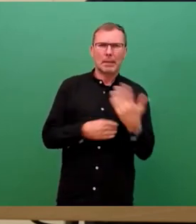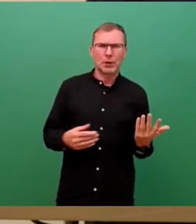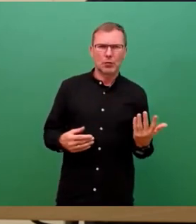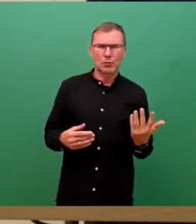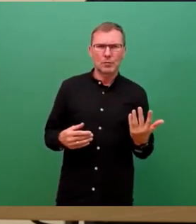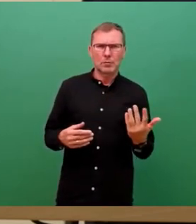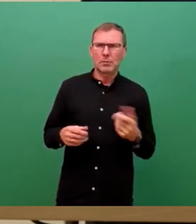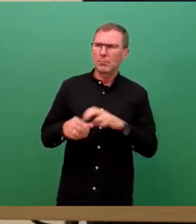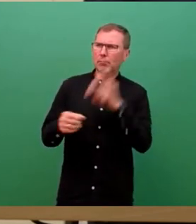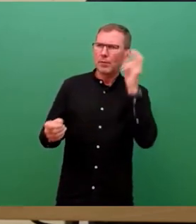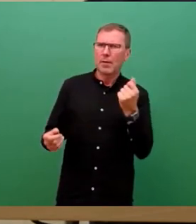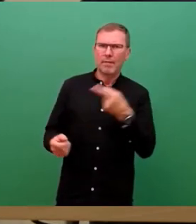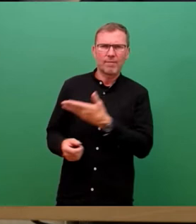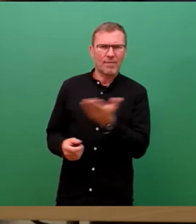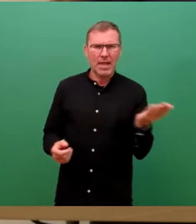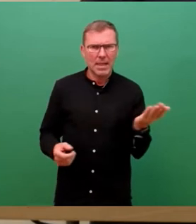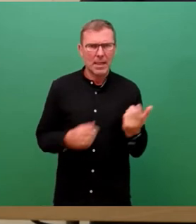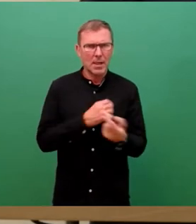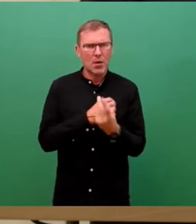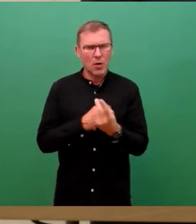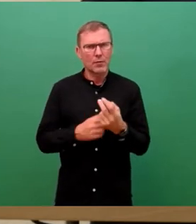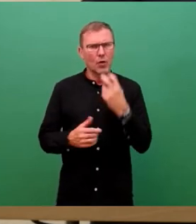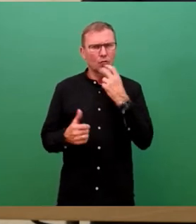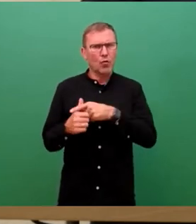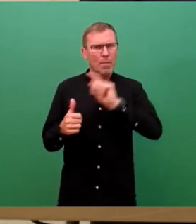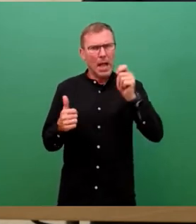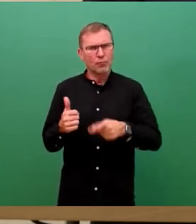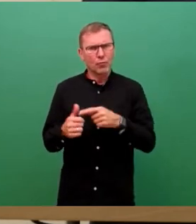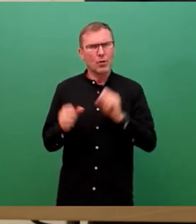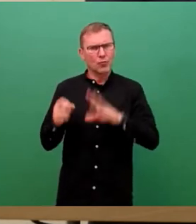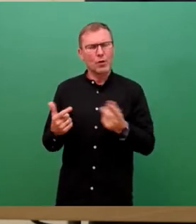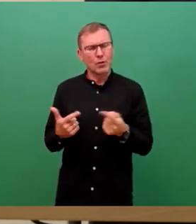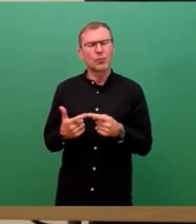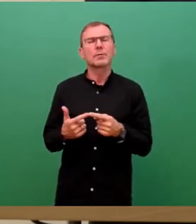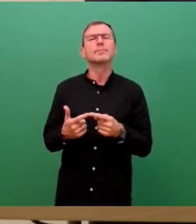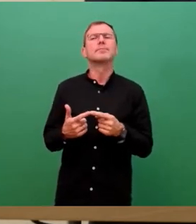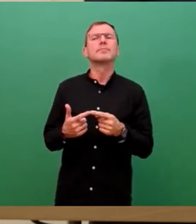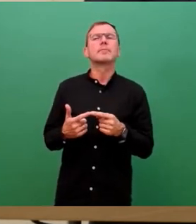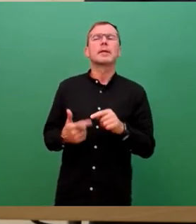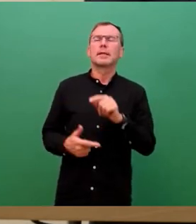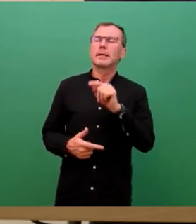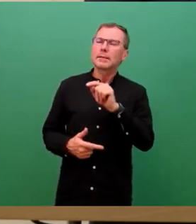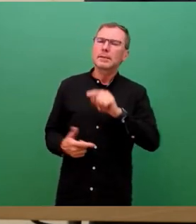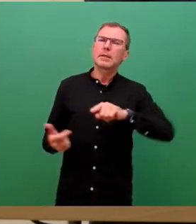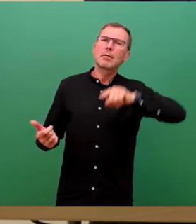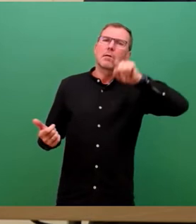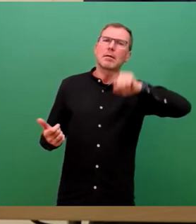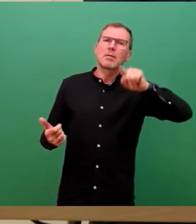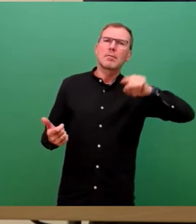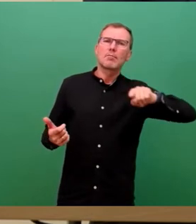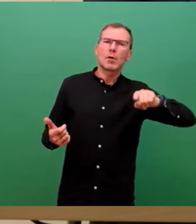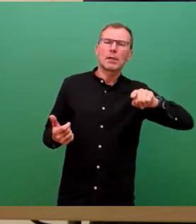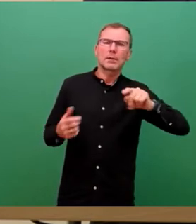für die entsprechenden Stromabschläge und Kündigung. Das wird monatlich monitort.